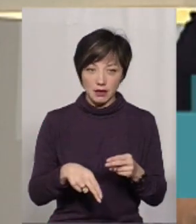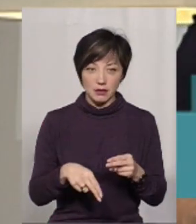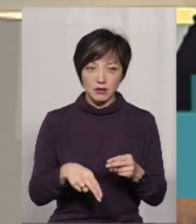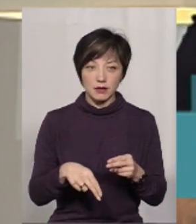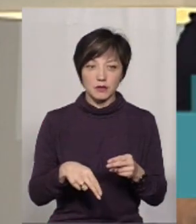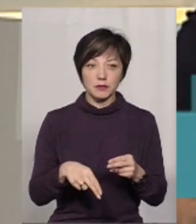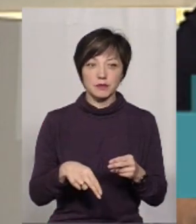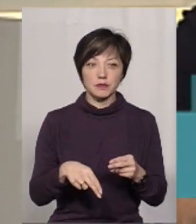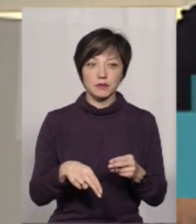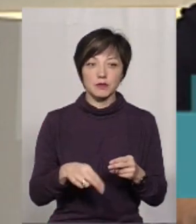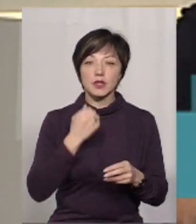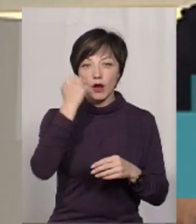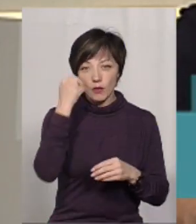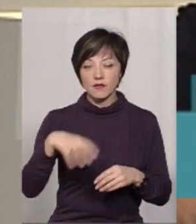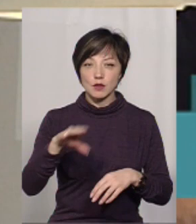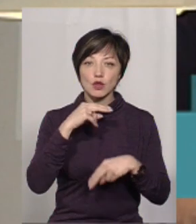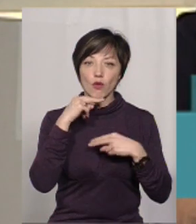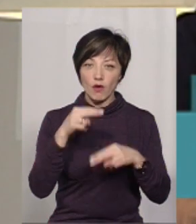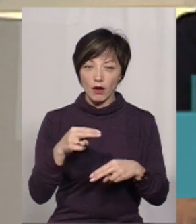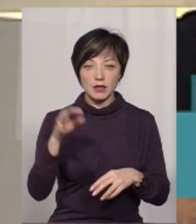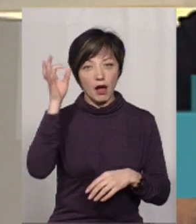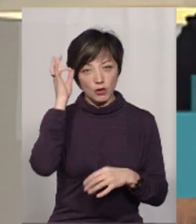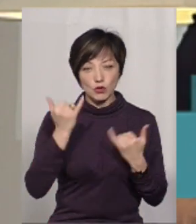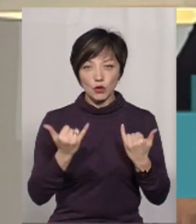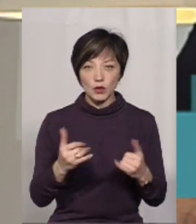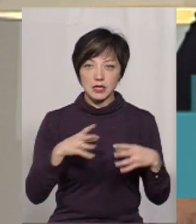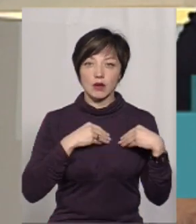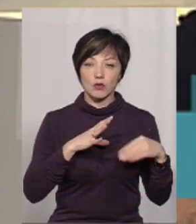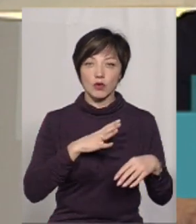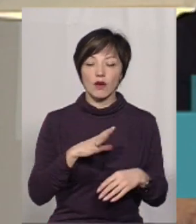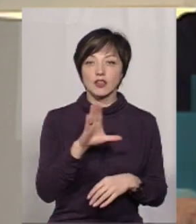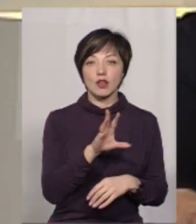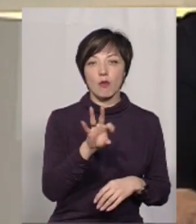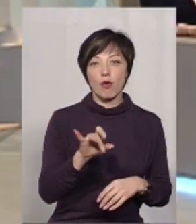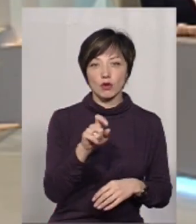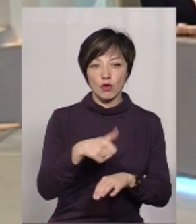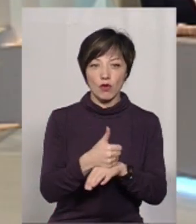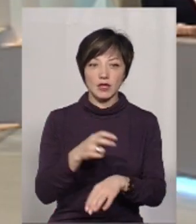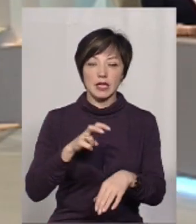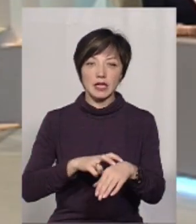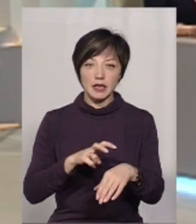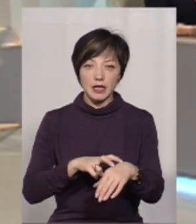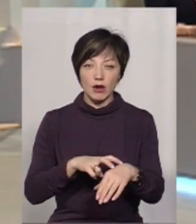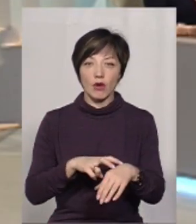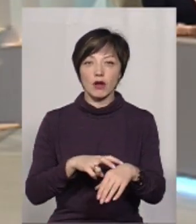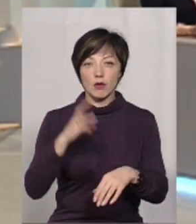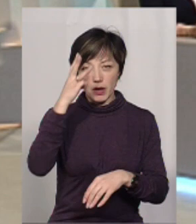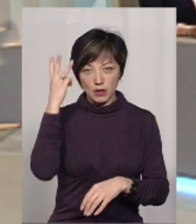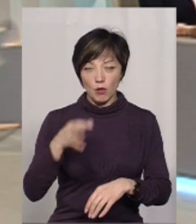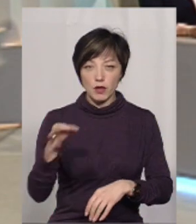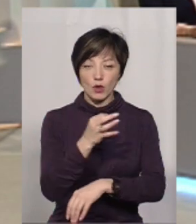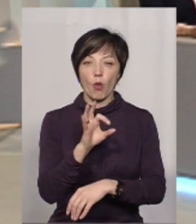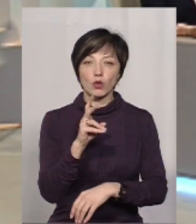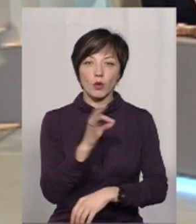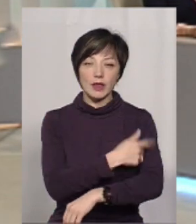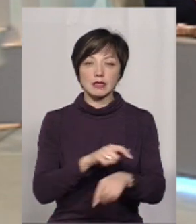кінця. Дякую всім за увагу. Нагадую, сьогодні з нами були Вячеслав Морозов, головний лікар Хмельницького